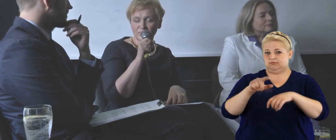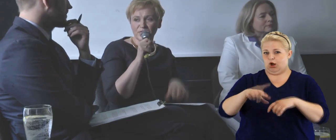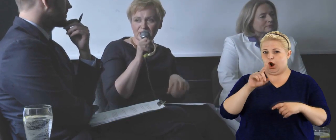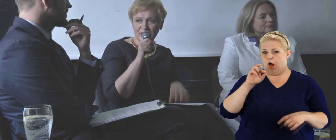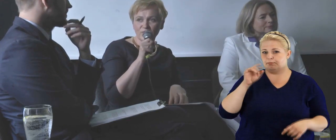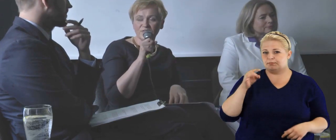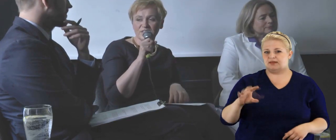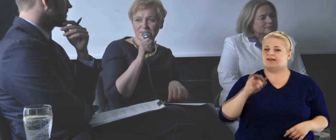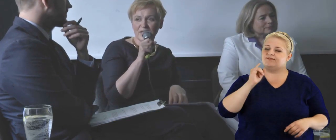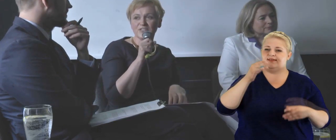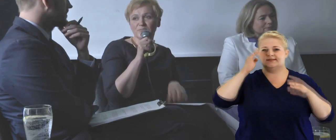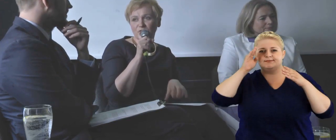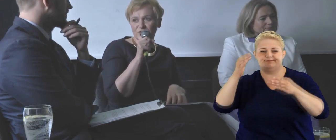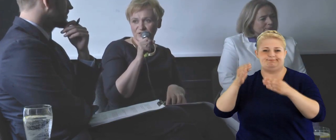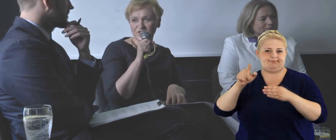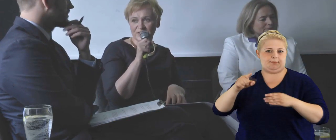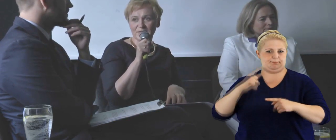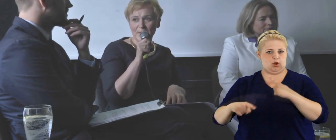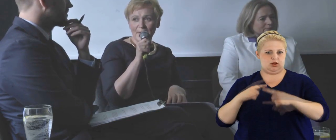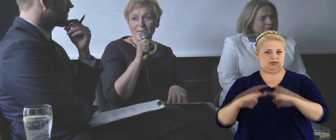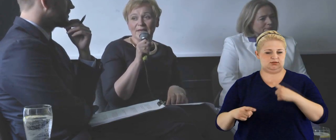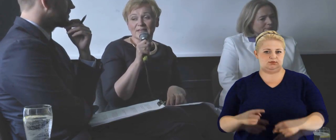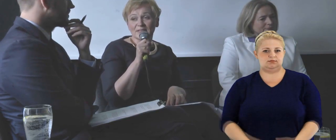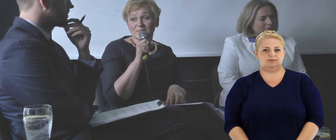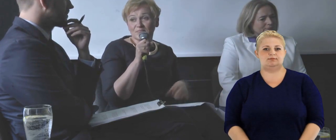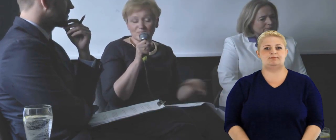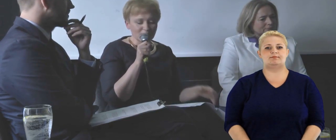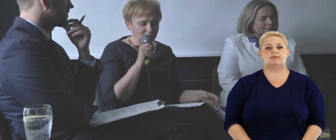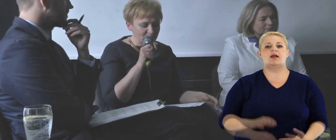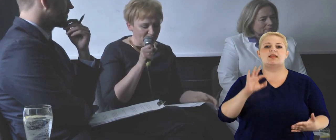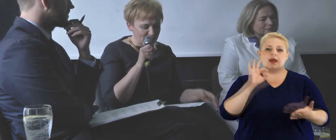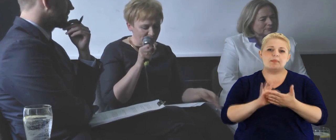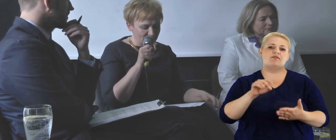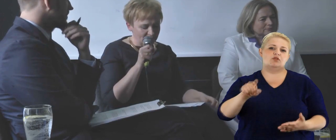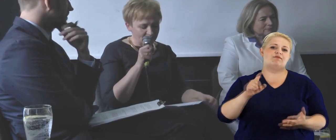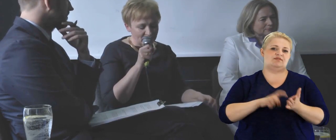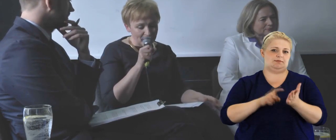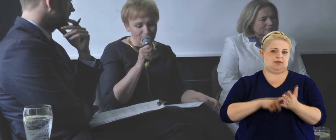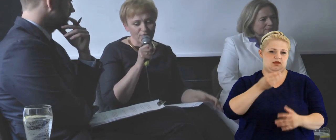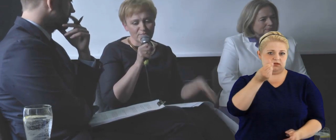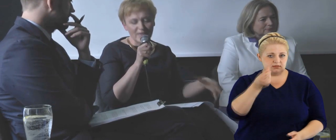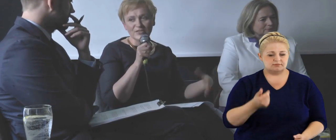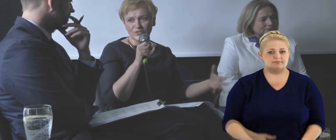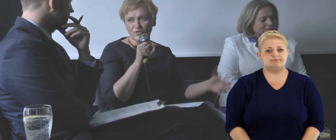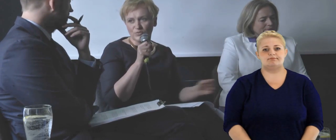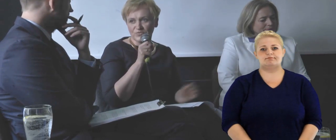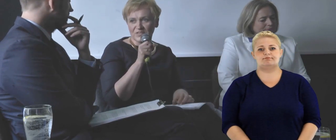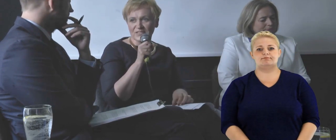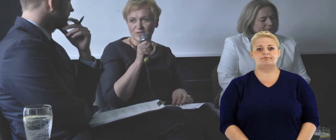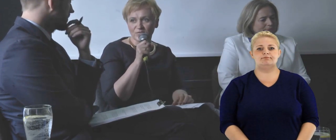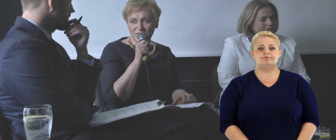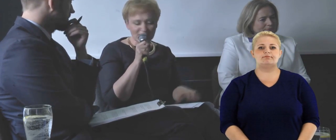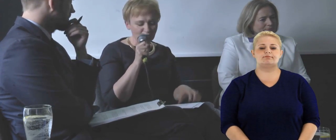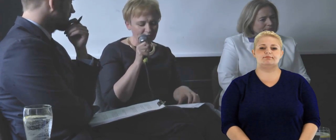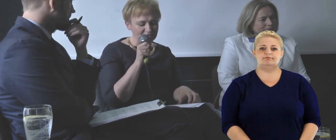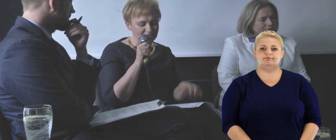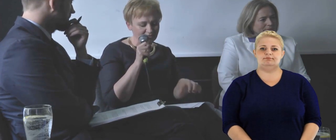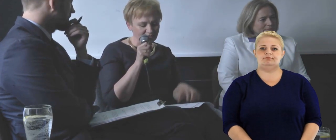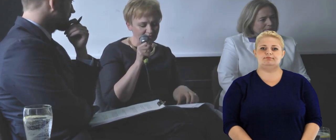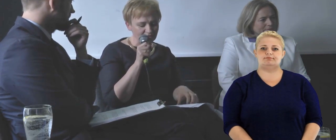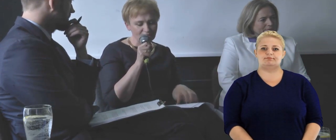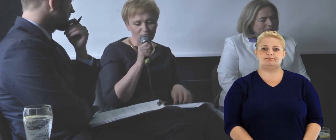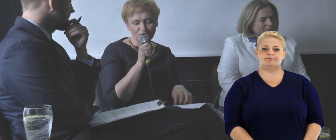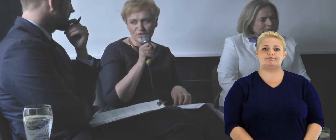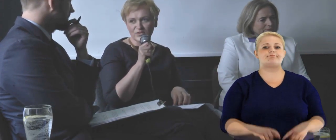narodowy lobbying krajowy jest bardziej polityczny. Mamy... na pewno wymaga środków finansowych, natomiast